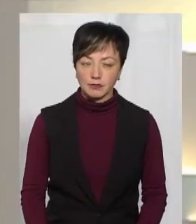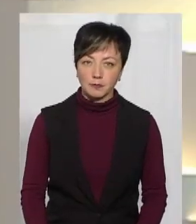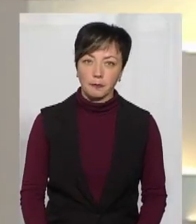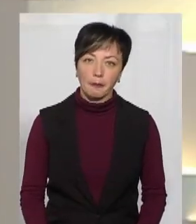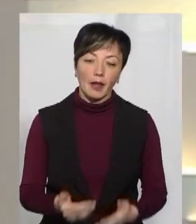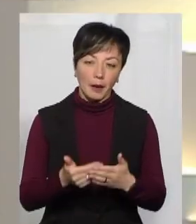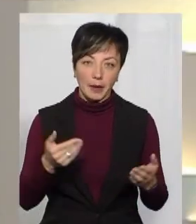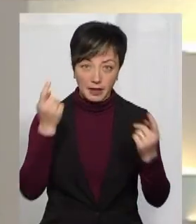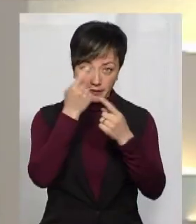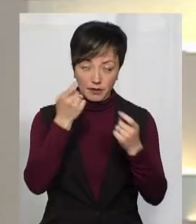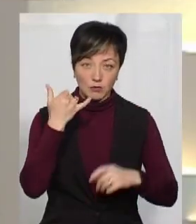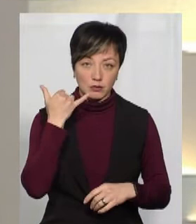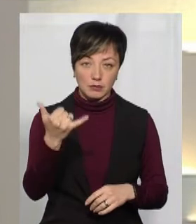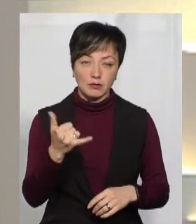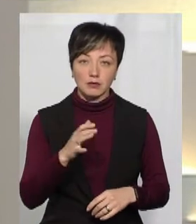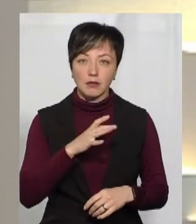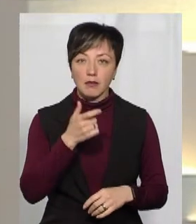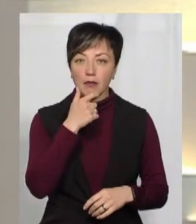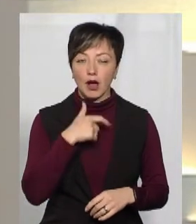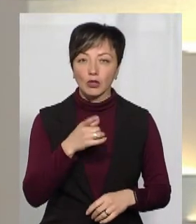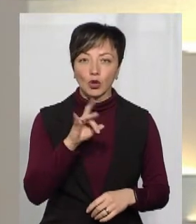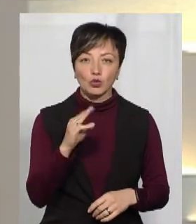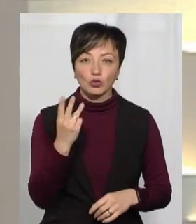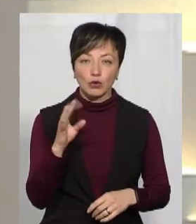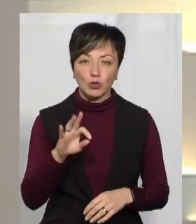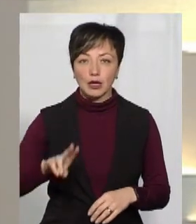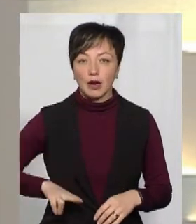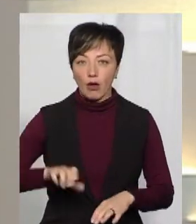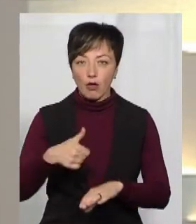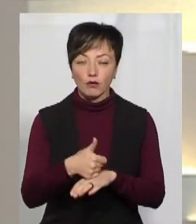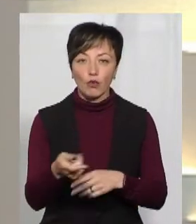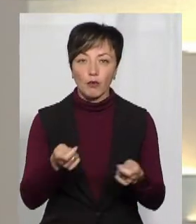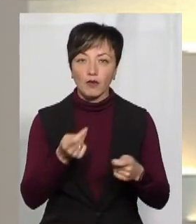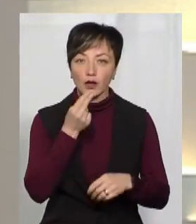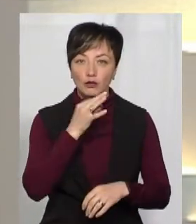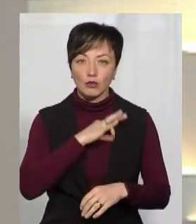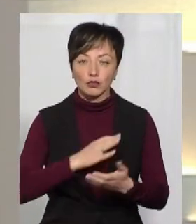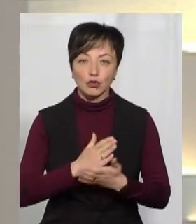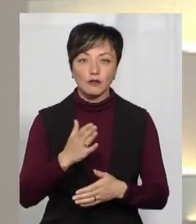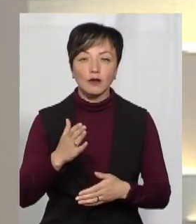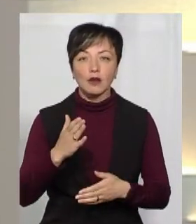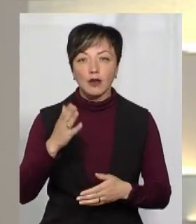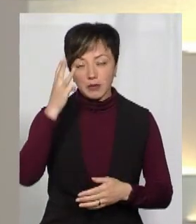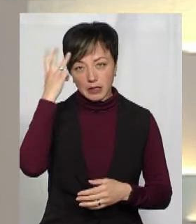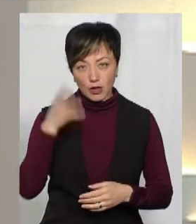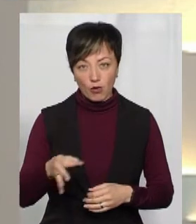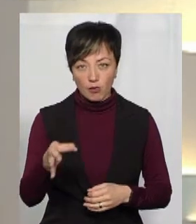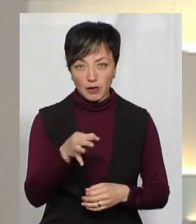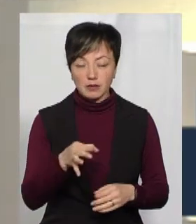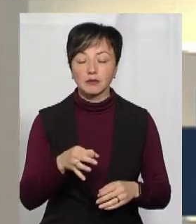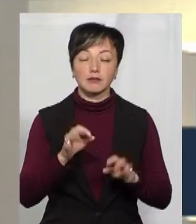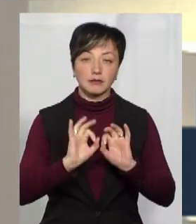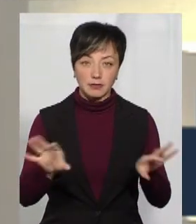Перед ефіром зателефонувала пану Грушко, директору Головного управління Держпродспоживслужби у Хмельницькій області. Він повідомив, що